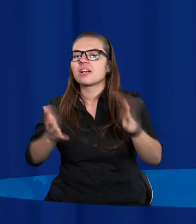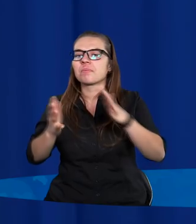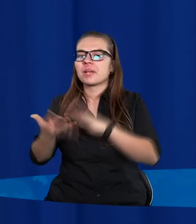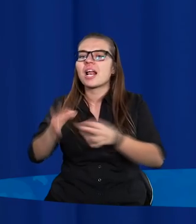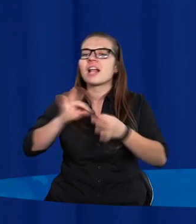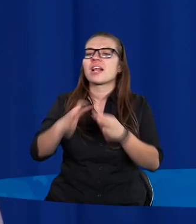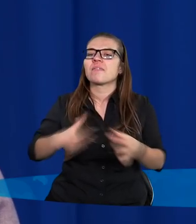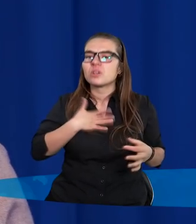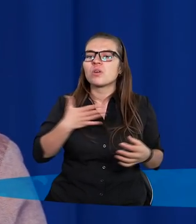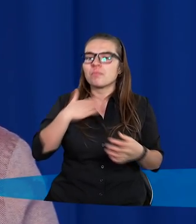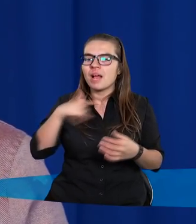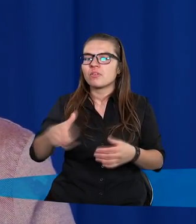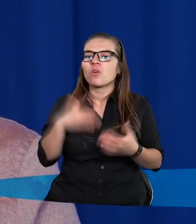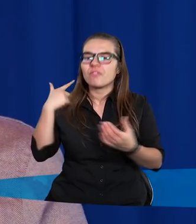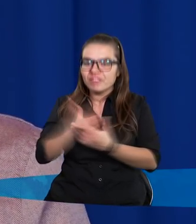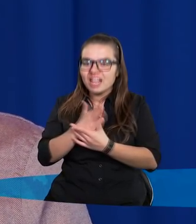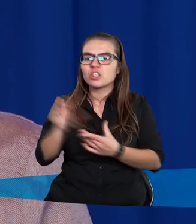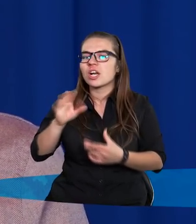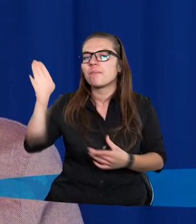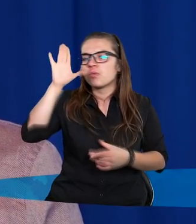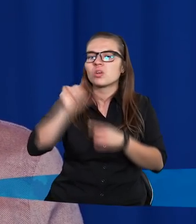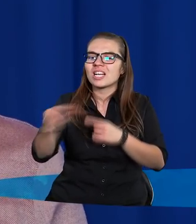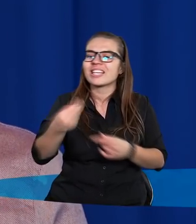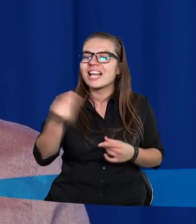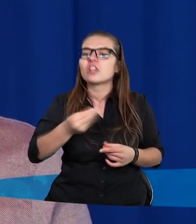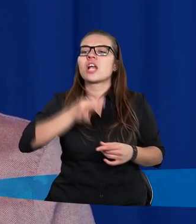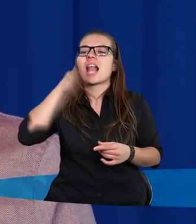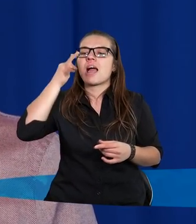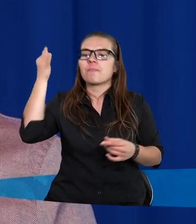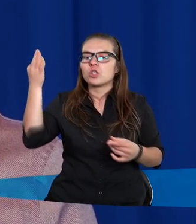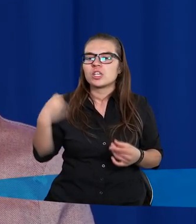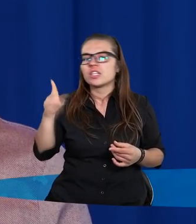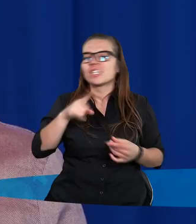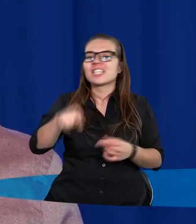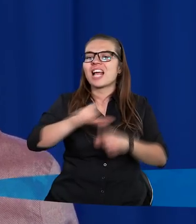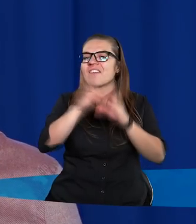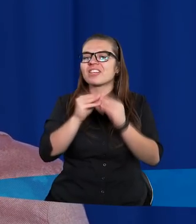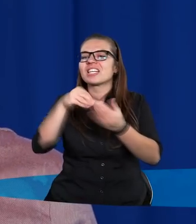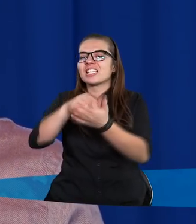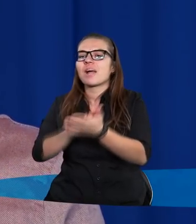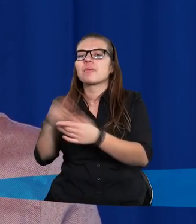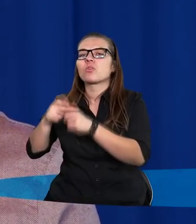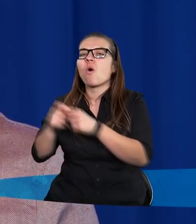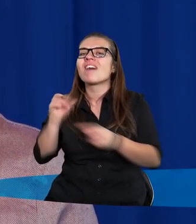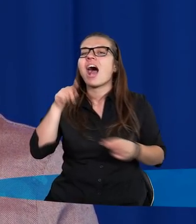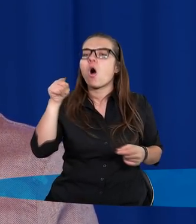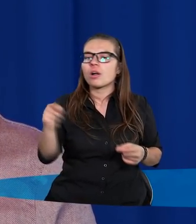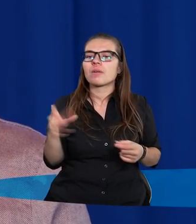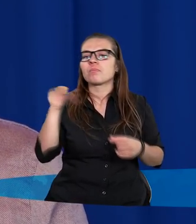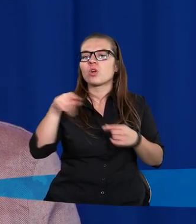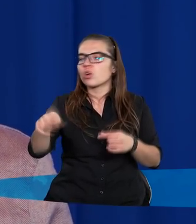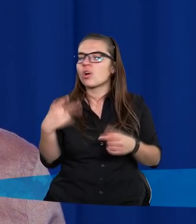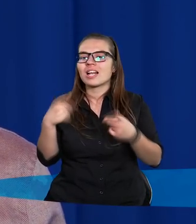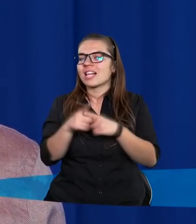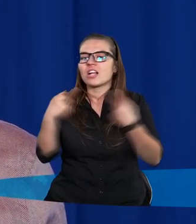A nawet śmiemu powiedzieć, że ten Bóg jest jeszcze lepszy, niż te wszystkie zapisane słowa o Nim, bo